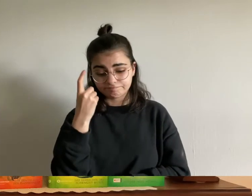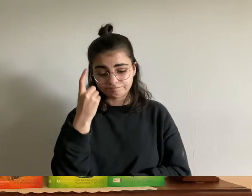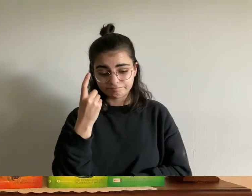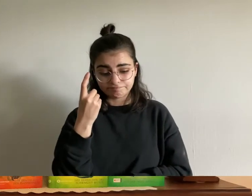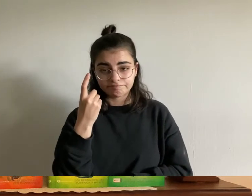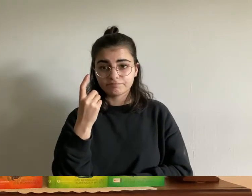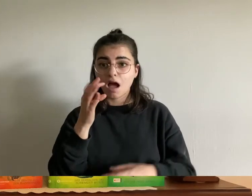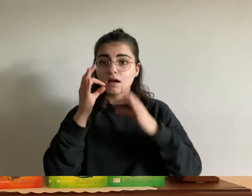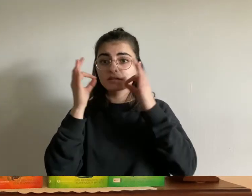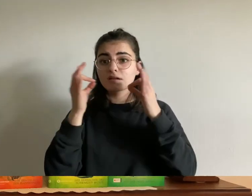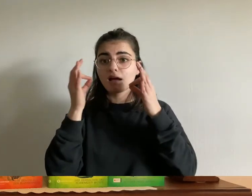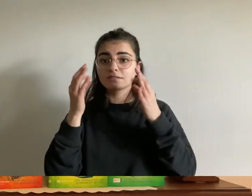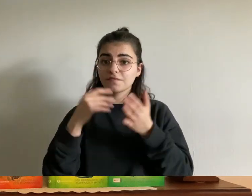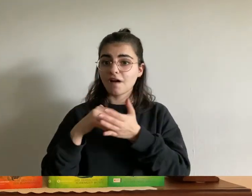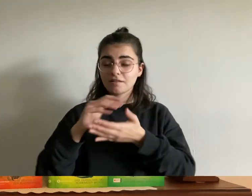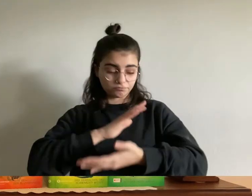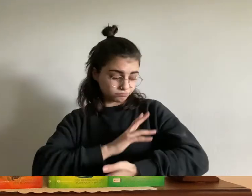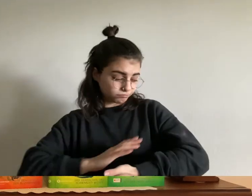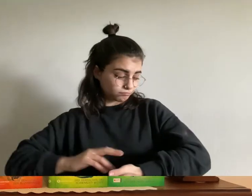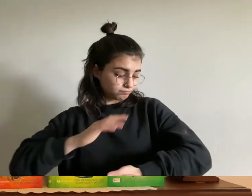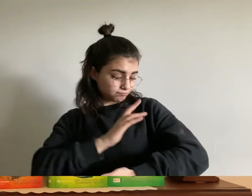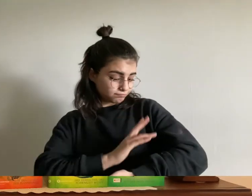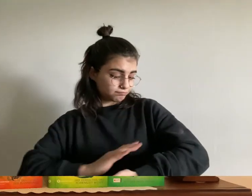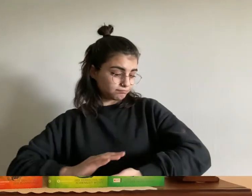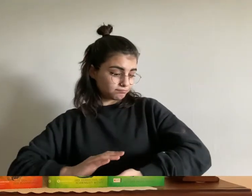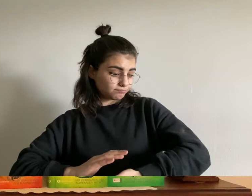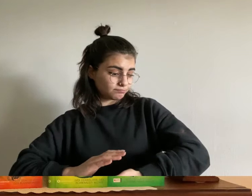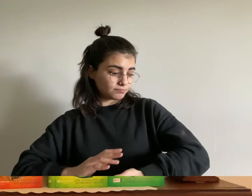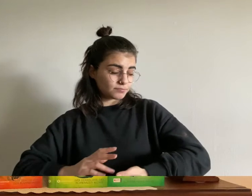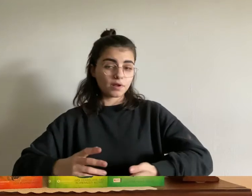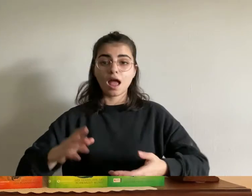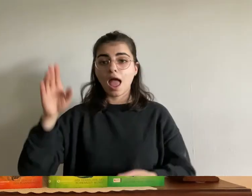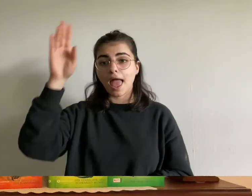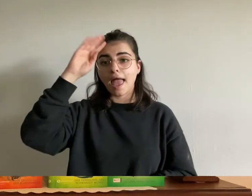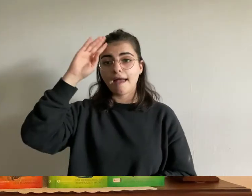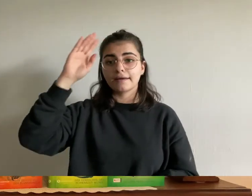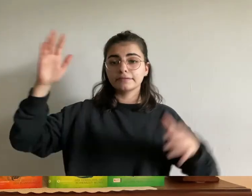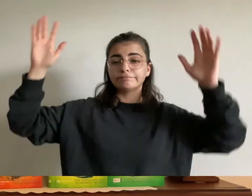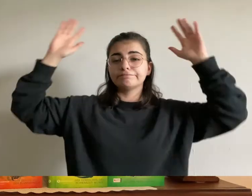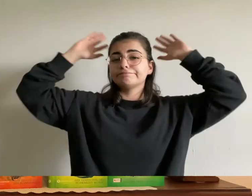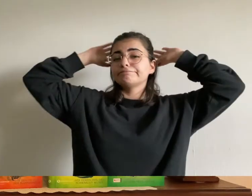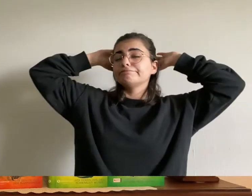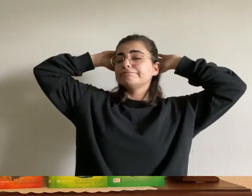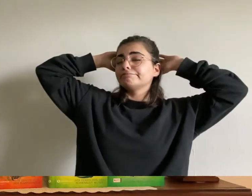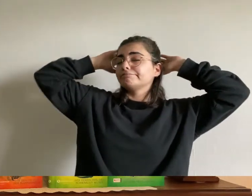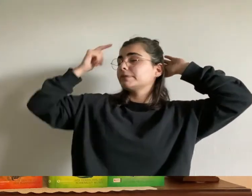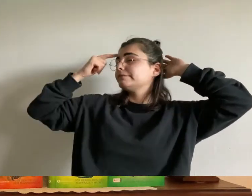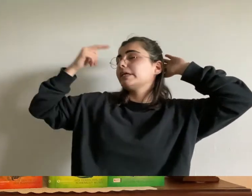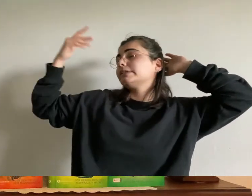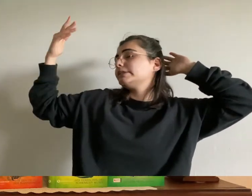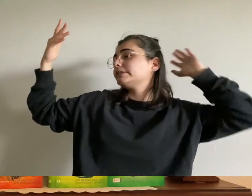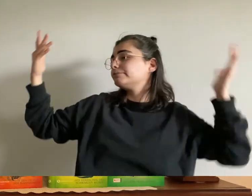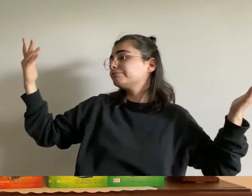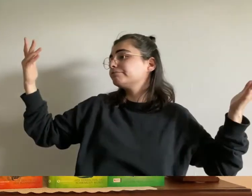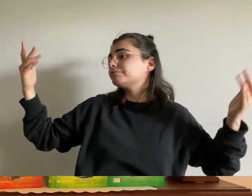armbeuge zusammengerollt hatte erik verschränkte die arme hinterm kopf ich weiß es nicht aber ich habe